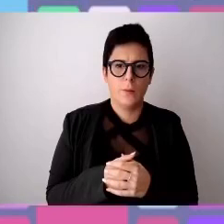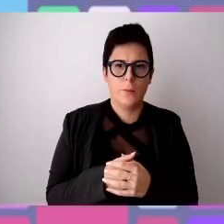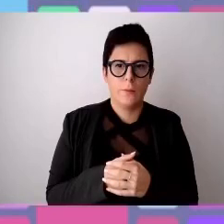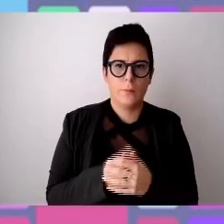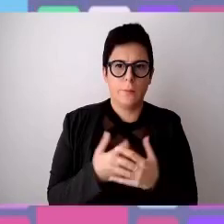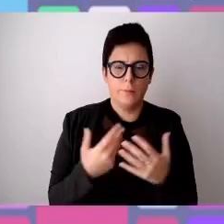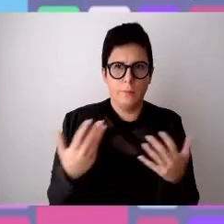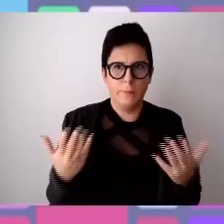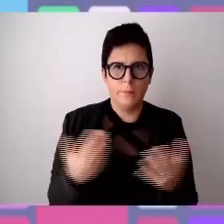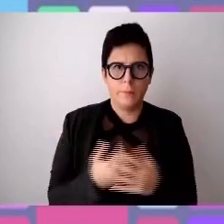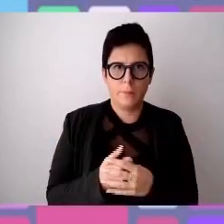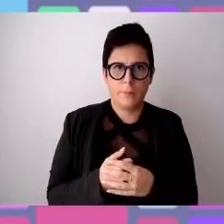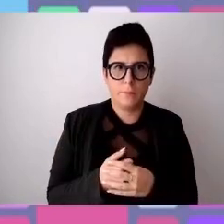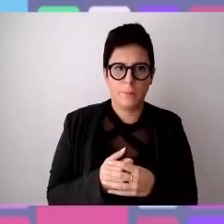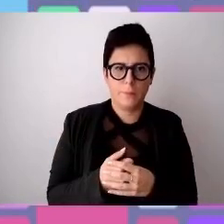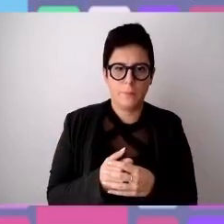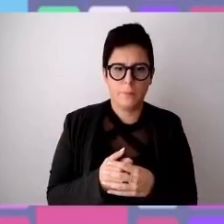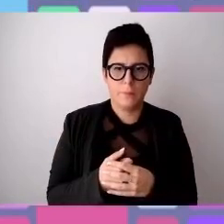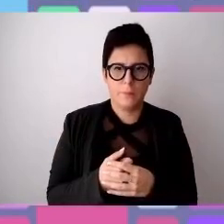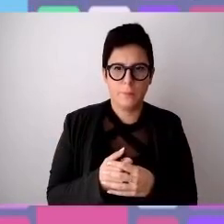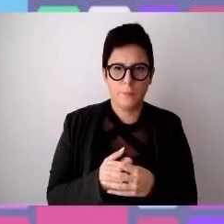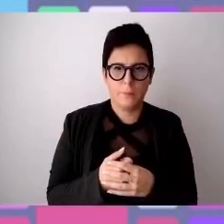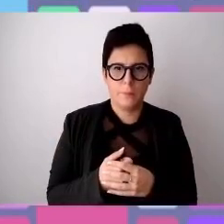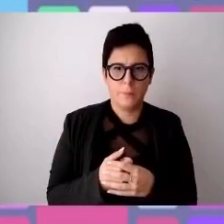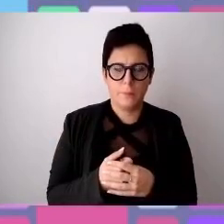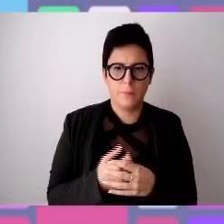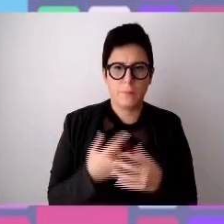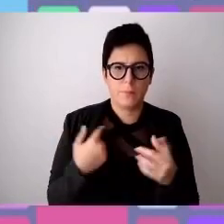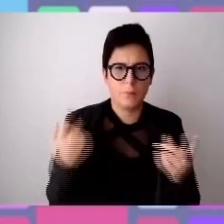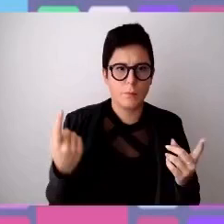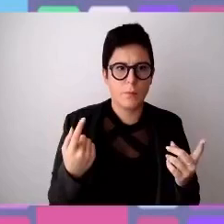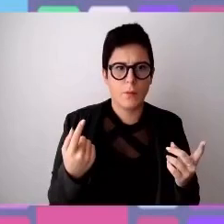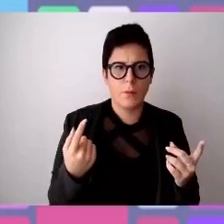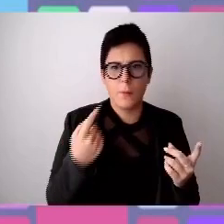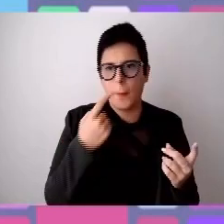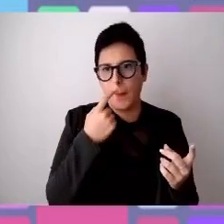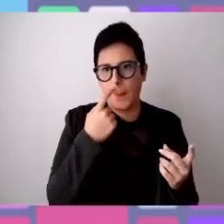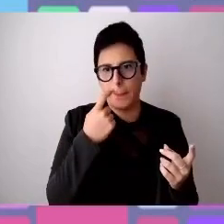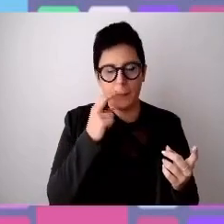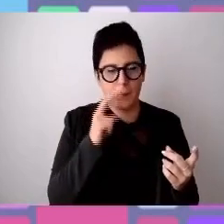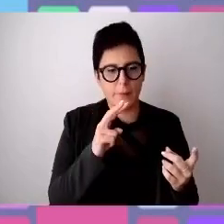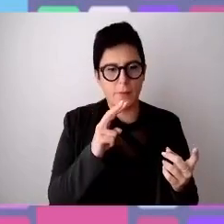Noi abbiamo visto, ce ne siamo resi conto.